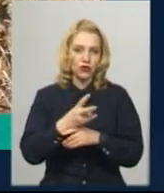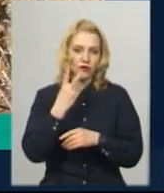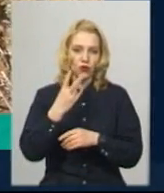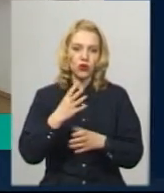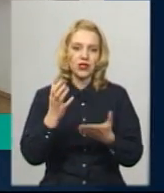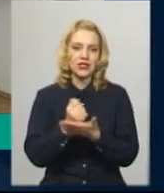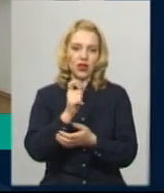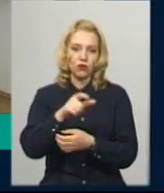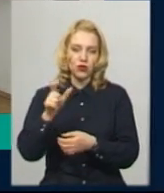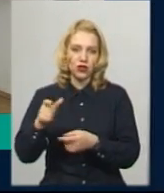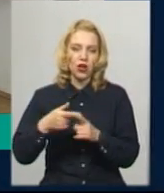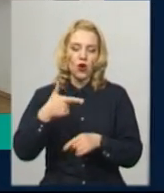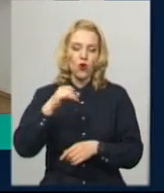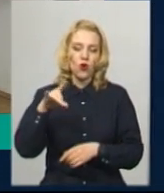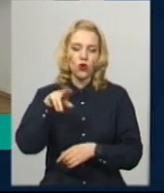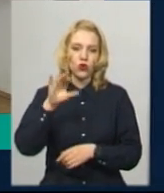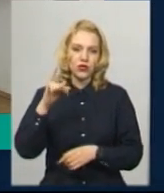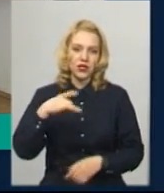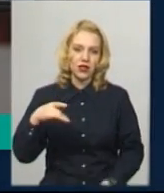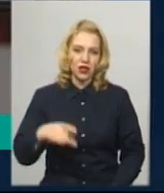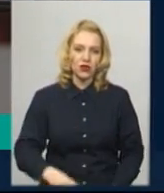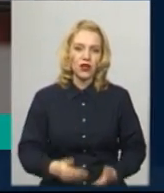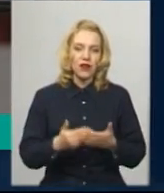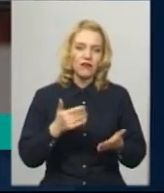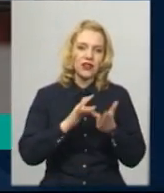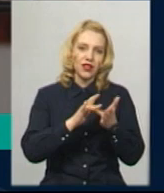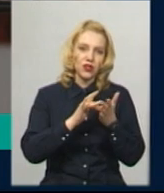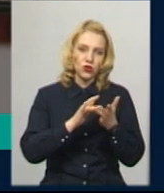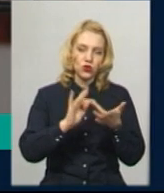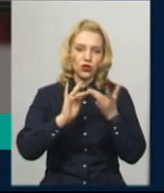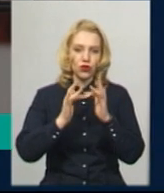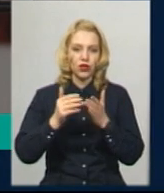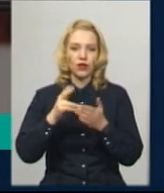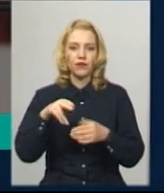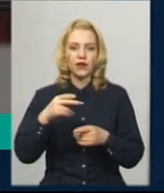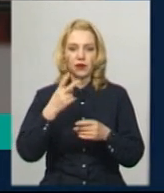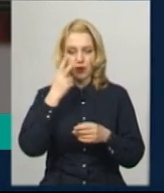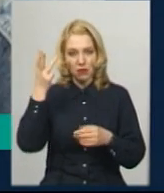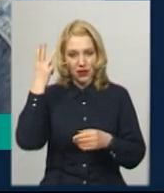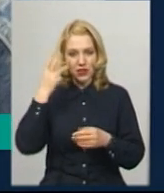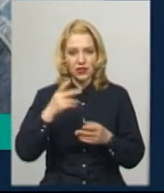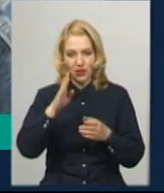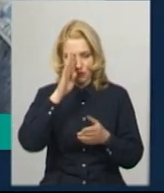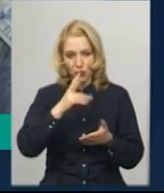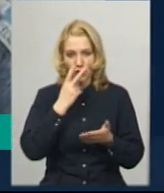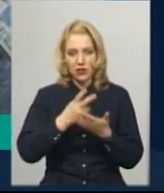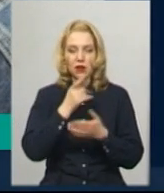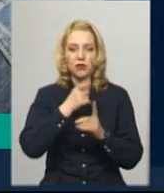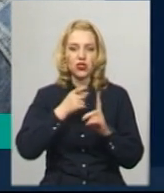Городоцькому районі. Від екскурсії онлайн до челенджів Хмельницький обласний художній музей показав, як працює під час карантину.